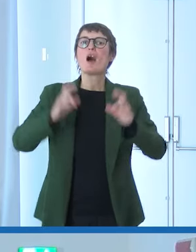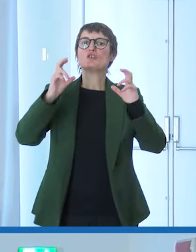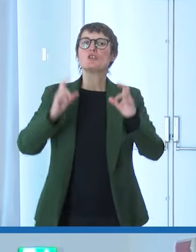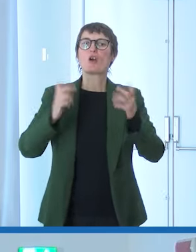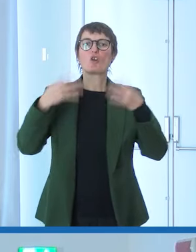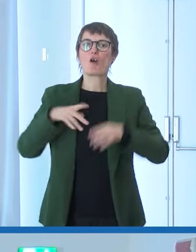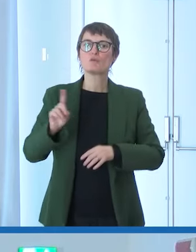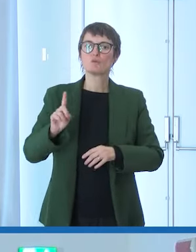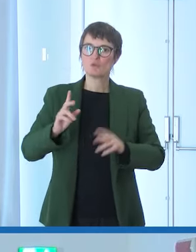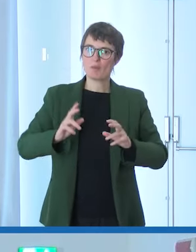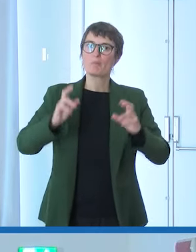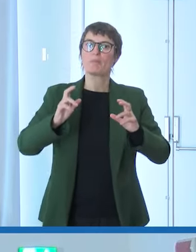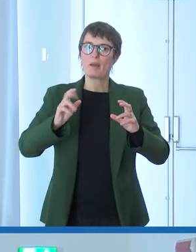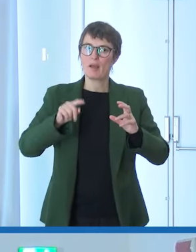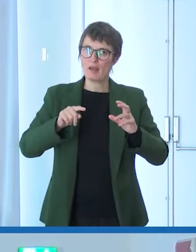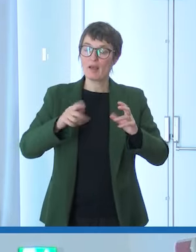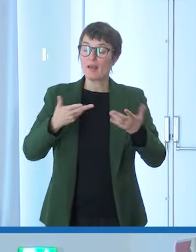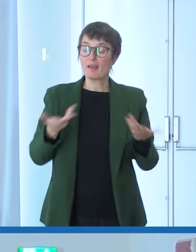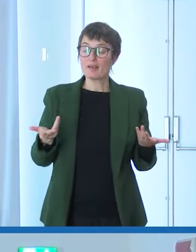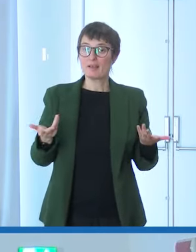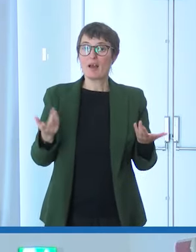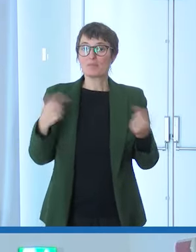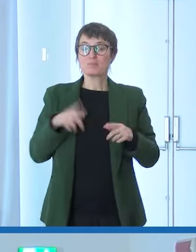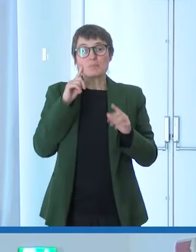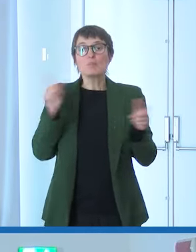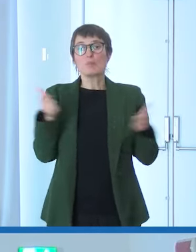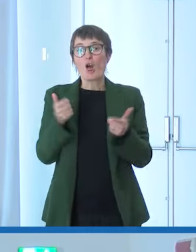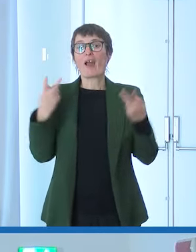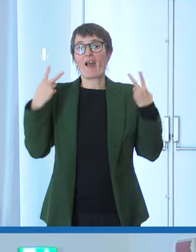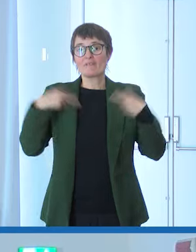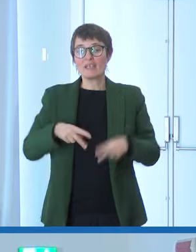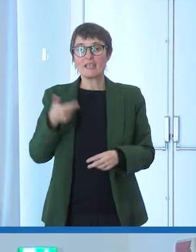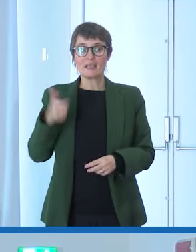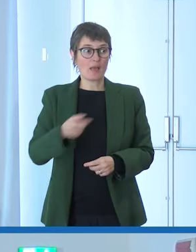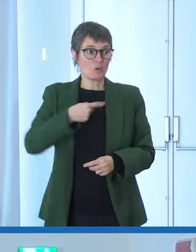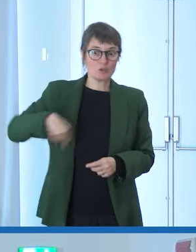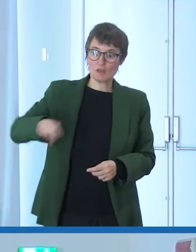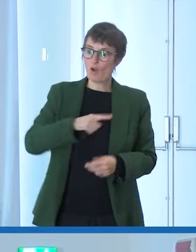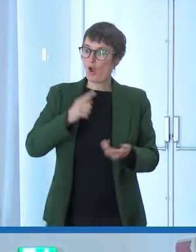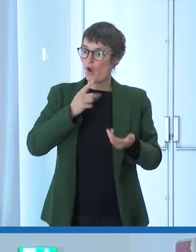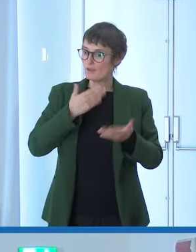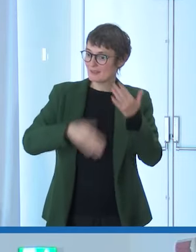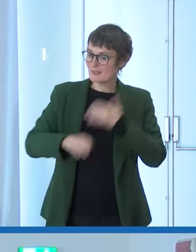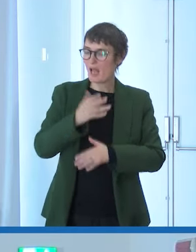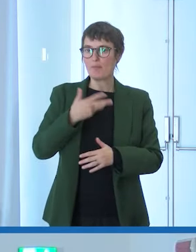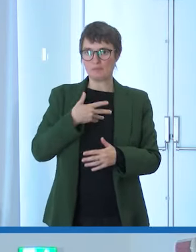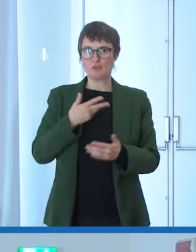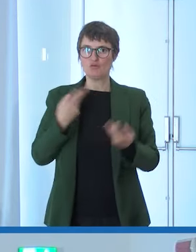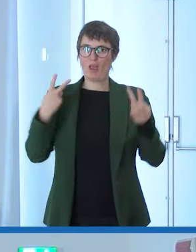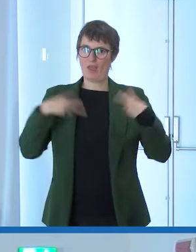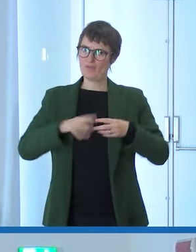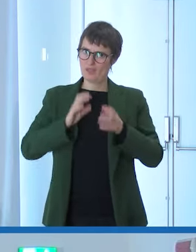vite anche perché noi disabili e qua ci sta un esempio abbiamo delle vite abbastanza complesse quelli là che